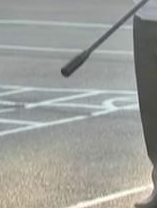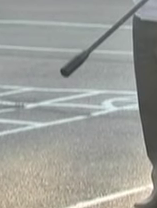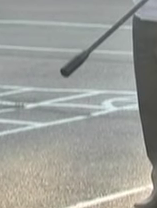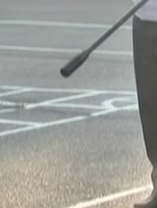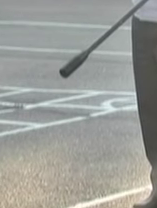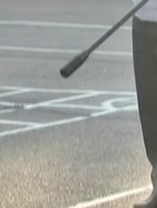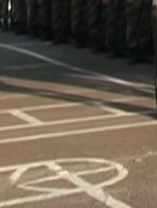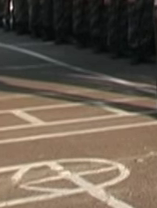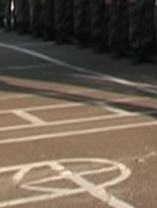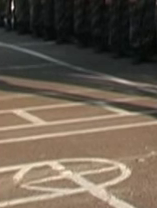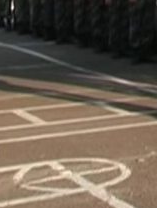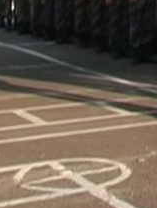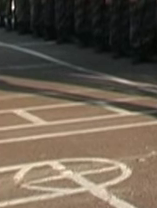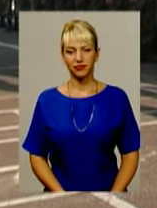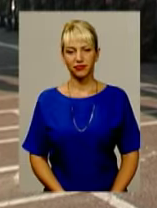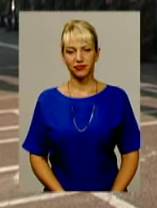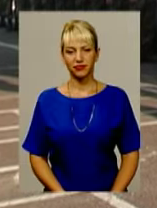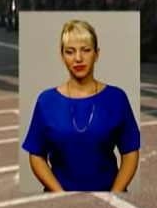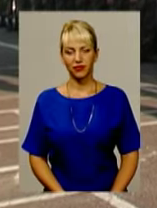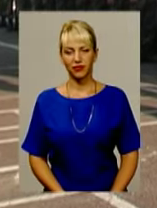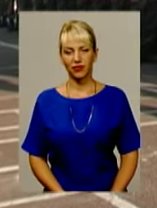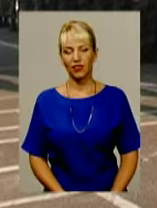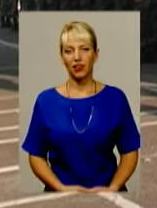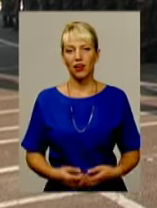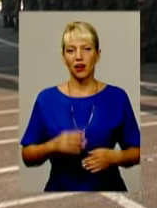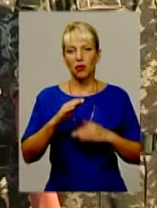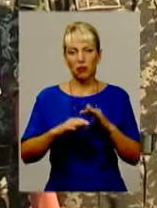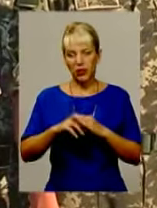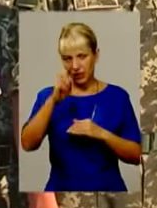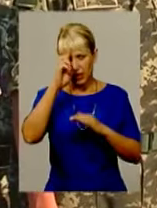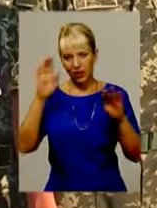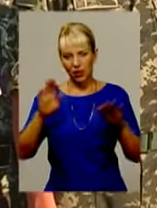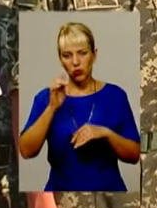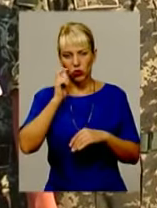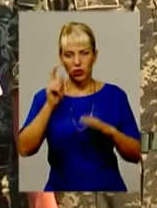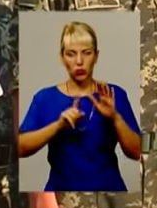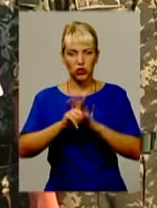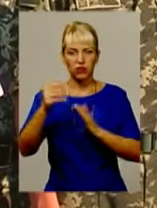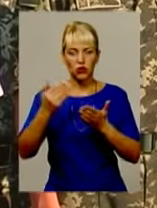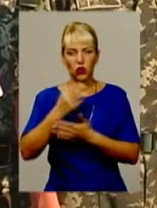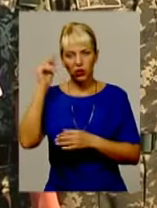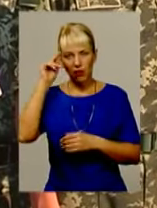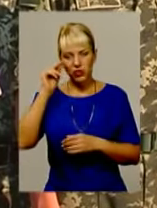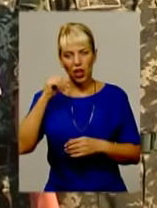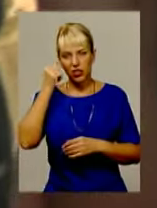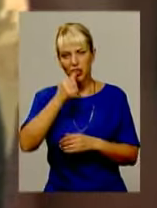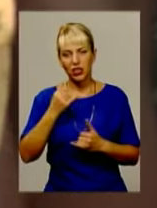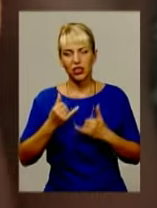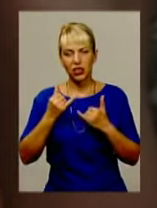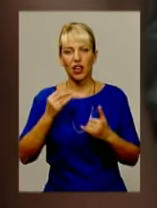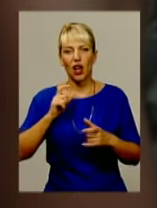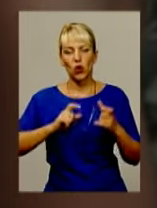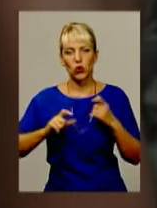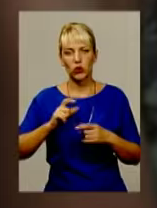Знімальна! Під гімн України розпочався новий навчальний рік для студентів та курсантів прикордонної академії. Цьогоріч